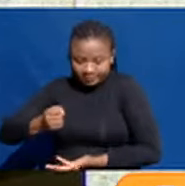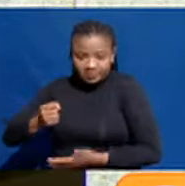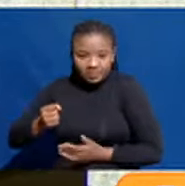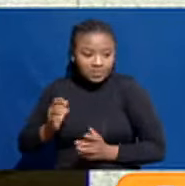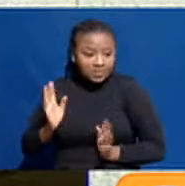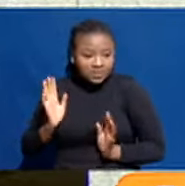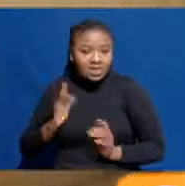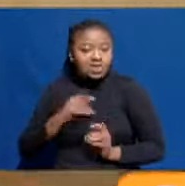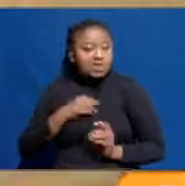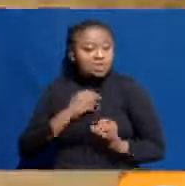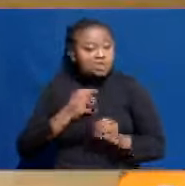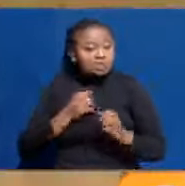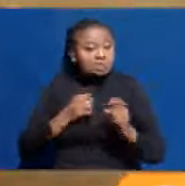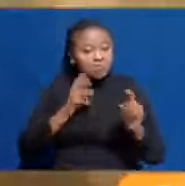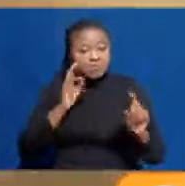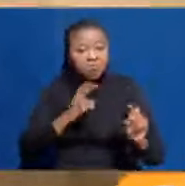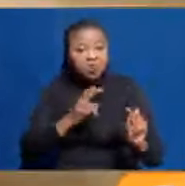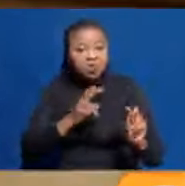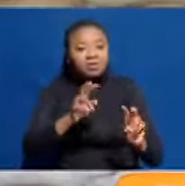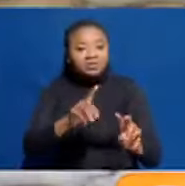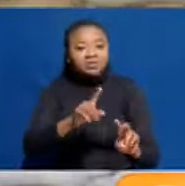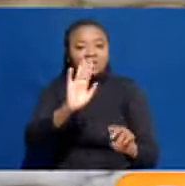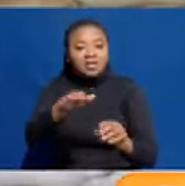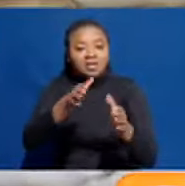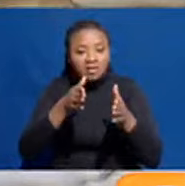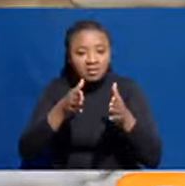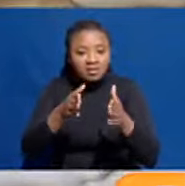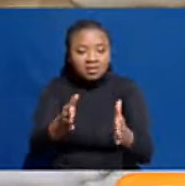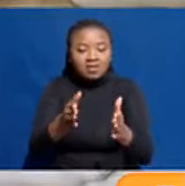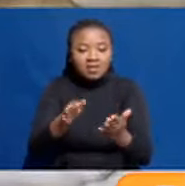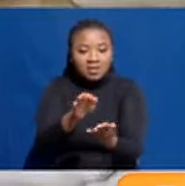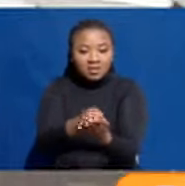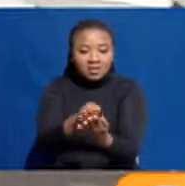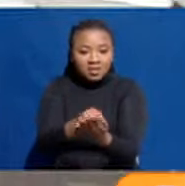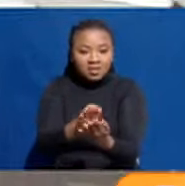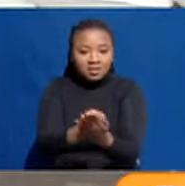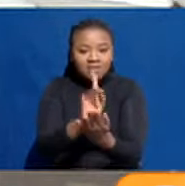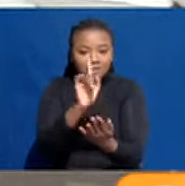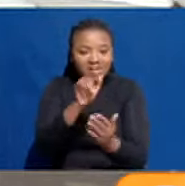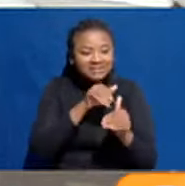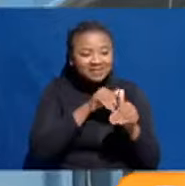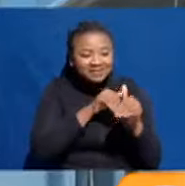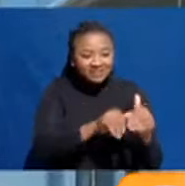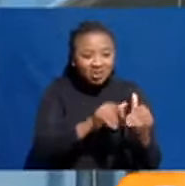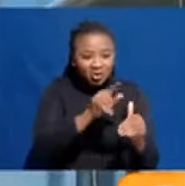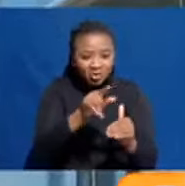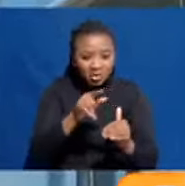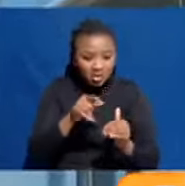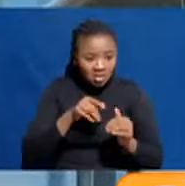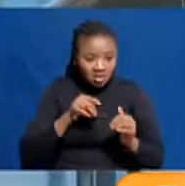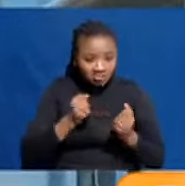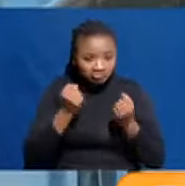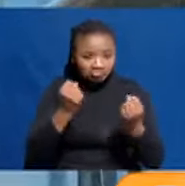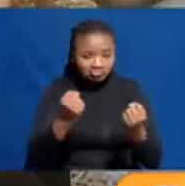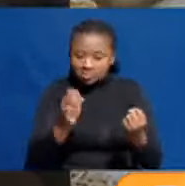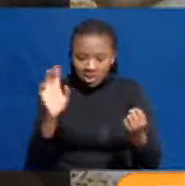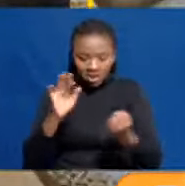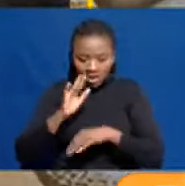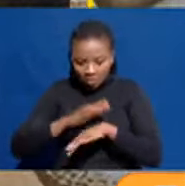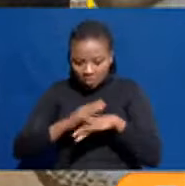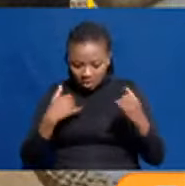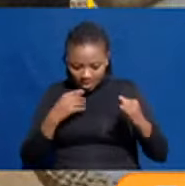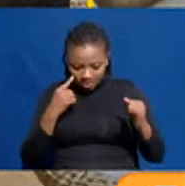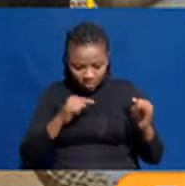hiyo inavyo safirisho kutoka Mombasa hadi mjini thika kwanjia ya kielektroniki. Ripote hii kiongeza kuwa KRA